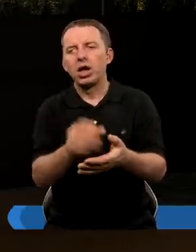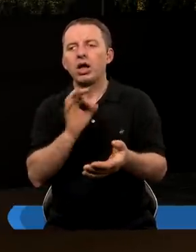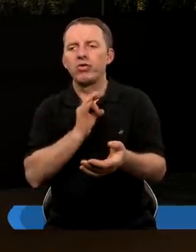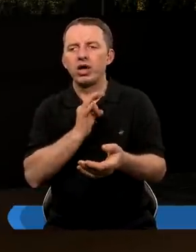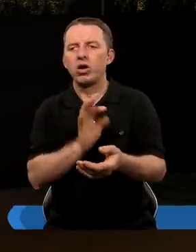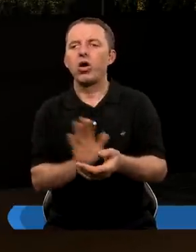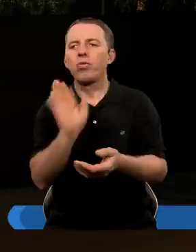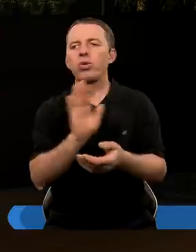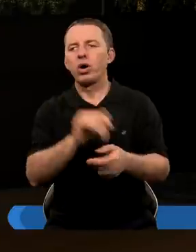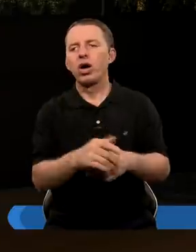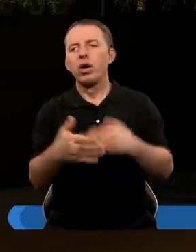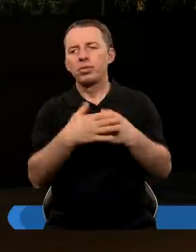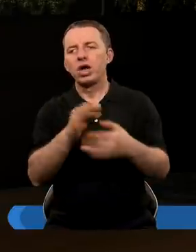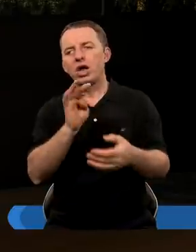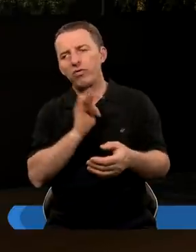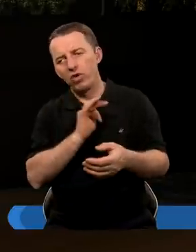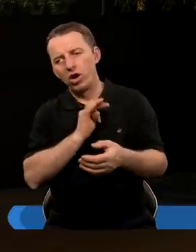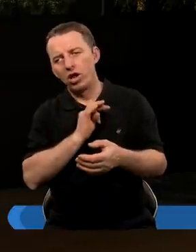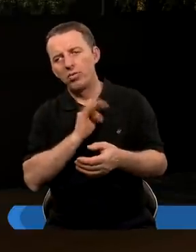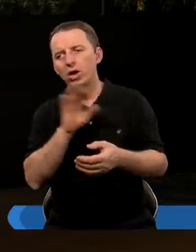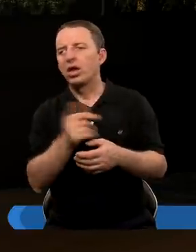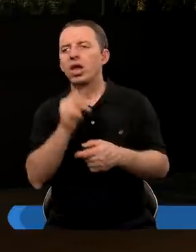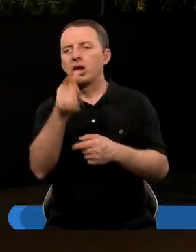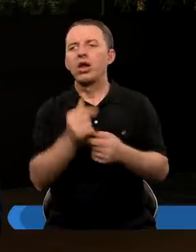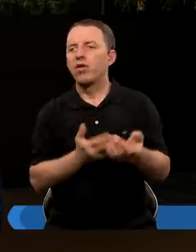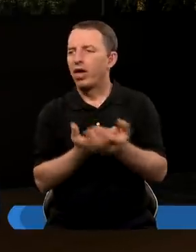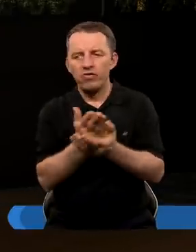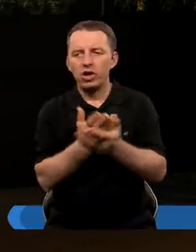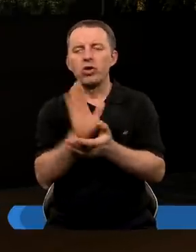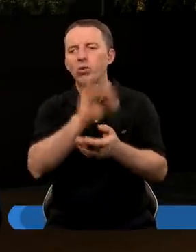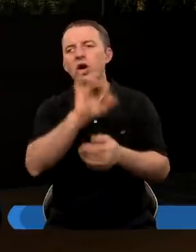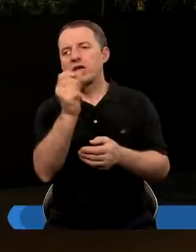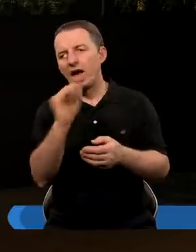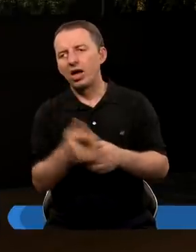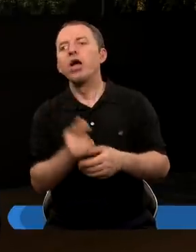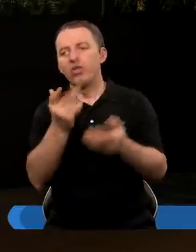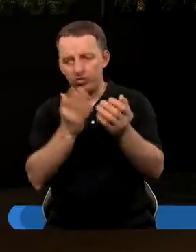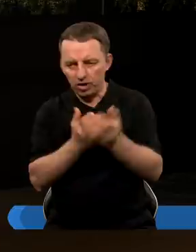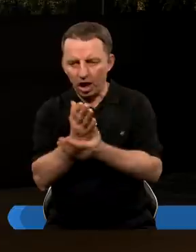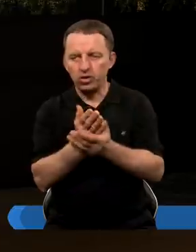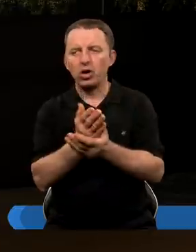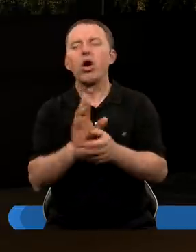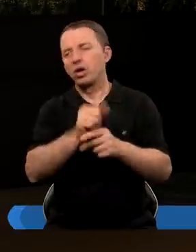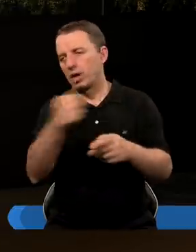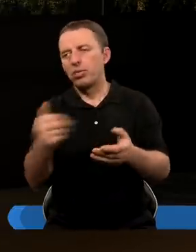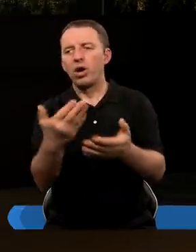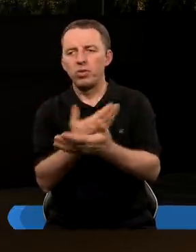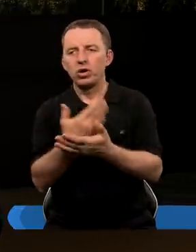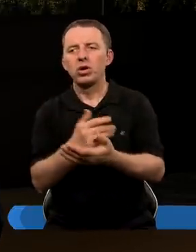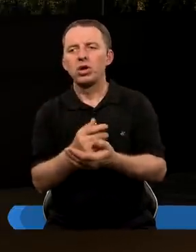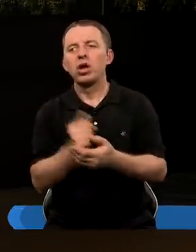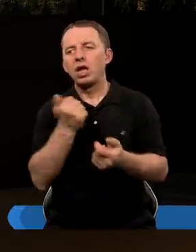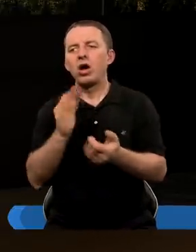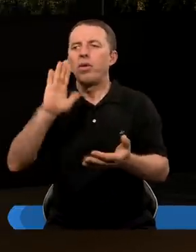Boga. Czyli w zasadzie przy swoim Bogu. To nie jest tak, że Nieboga Dnezara nie wierzył w Boga Jachwę. Jak najbardziej wierzył od samego początku.